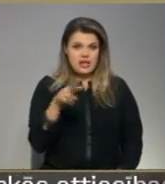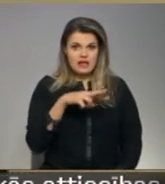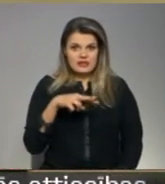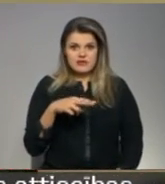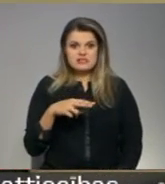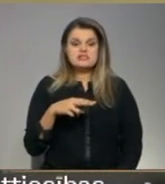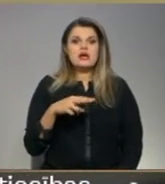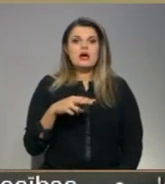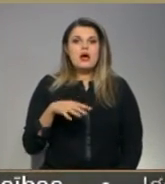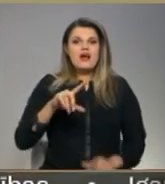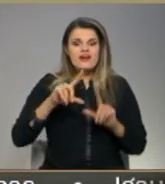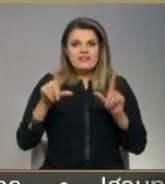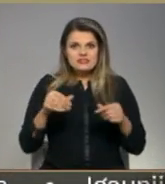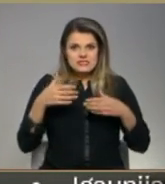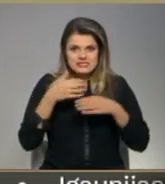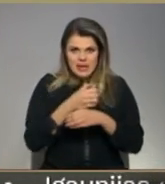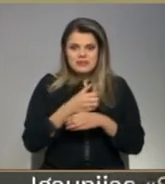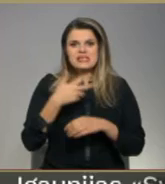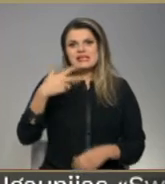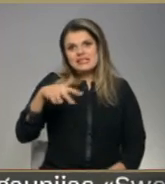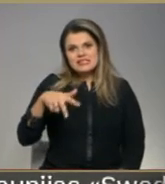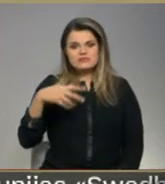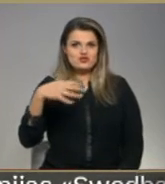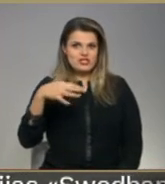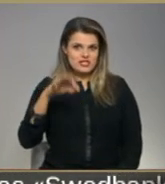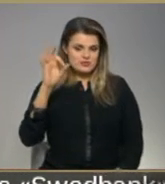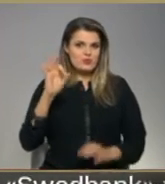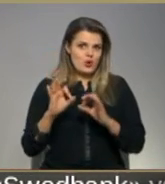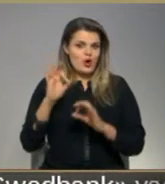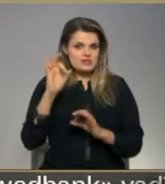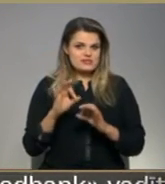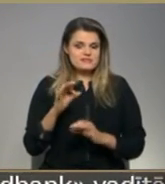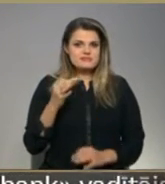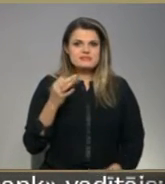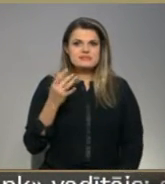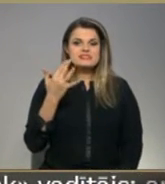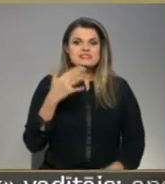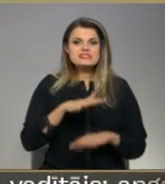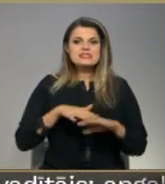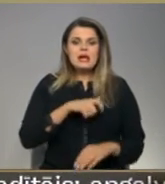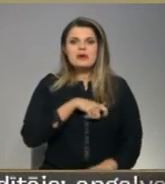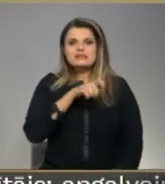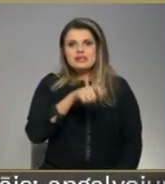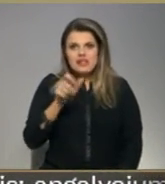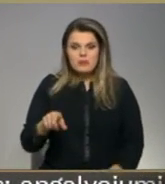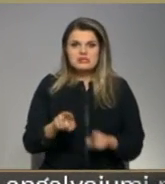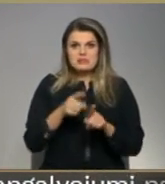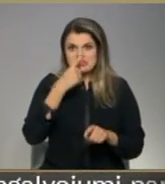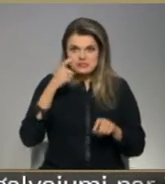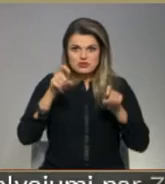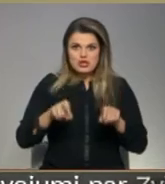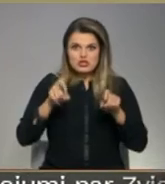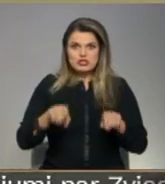neizsantās. Vismaz saracis uz 30-40% cilvēku deputātu, kas ir sēdējuši tā sēdēju.